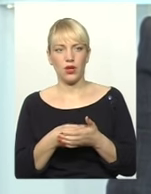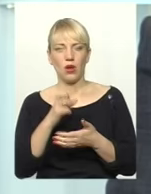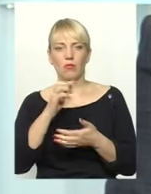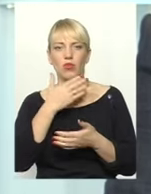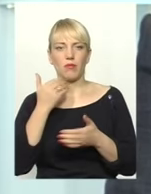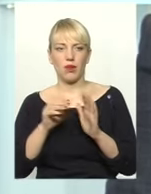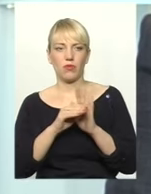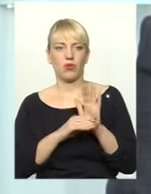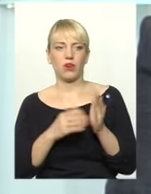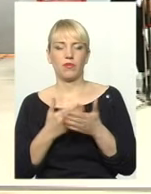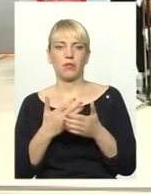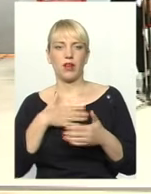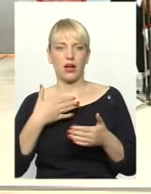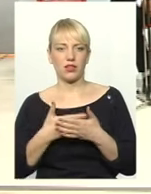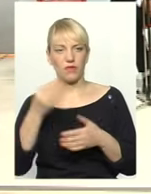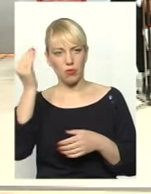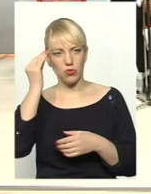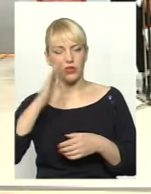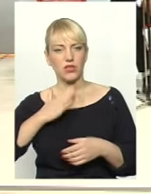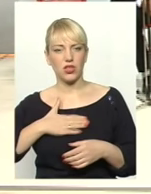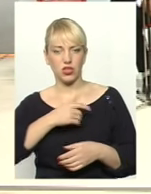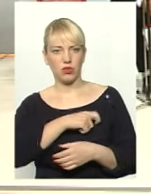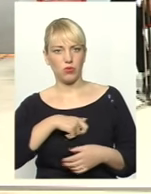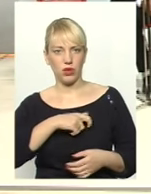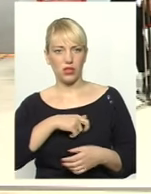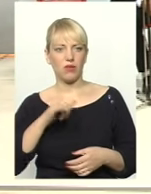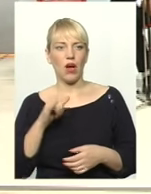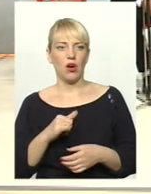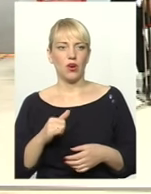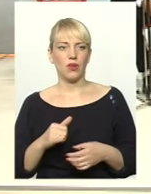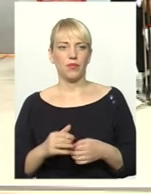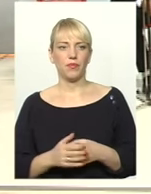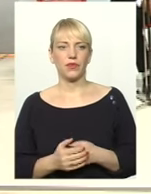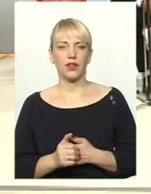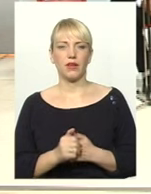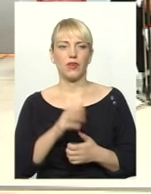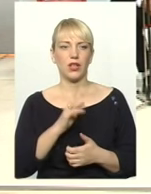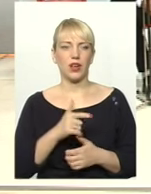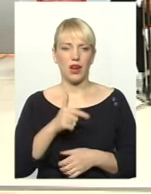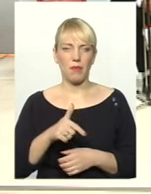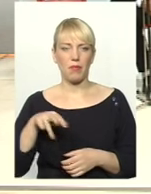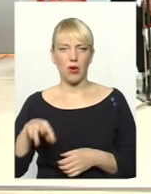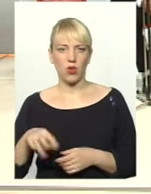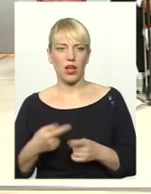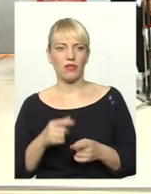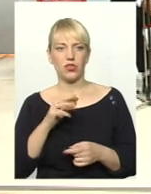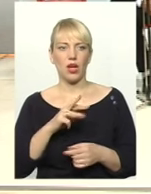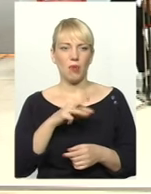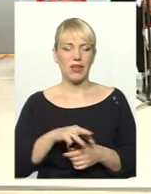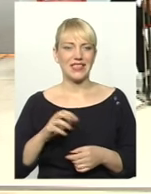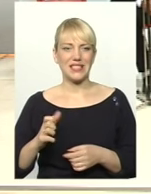немає програми. Активна позиція наших депутатів, Вадима Миколаївича, Лістепанів, і на це